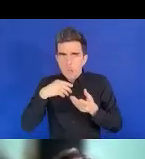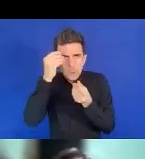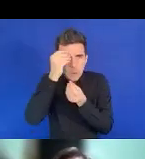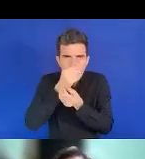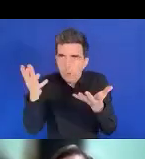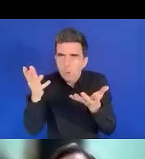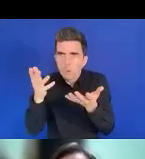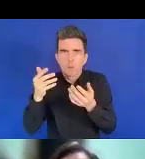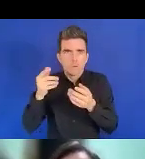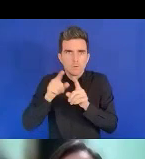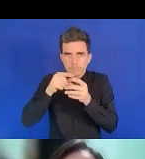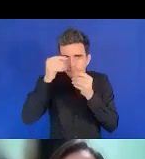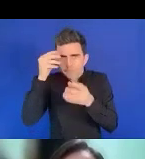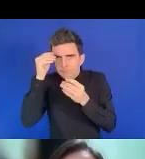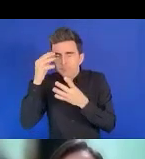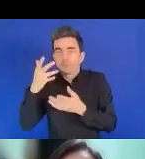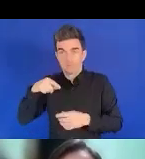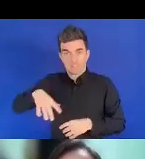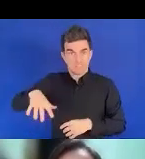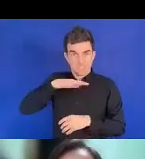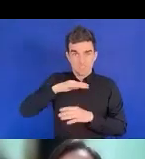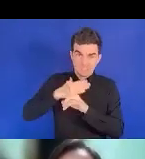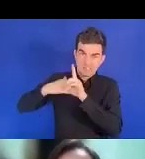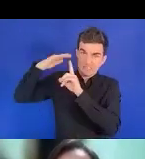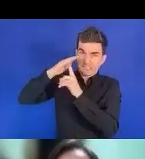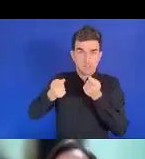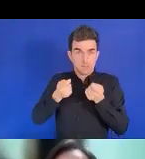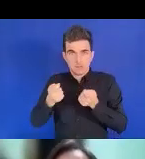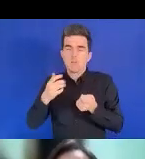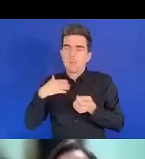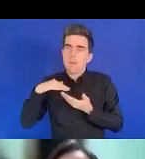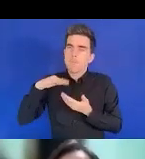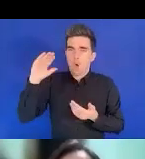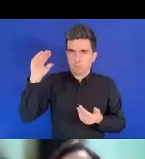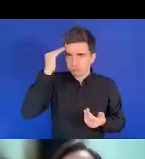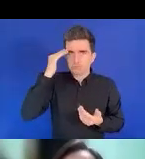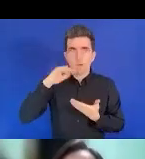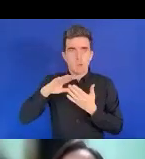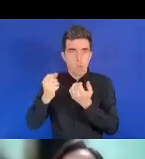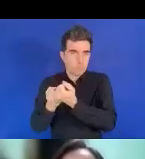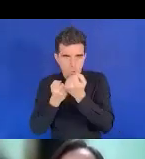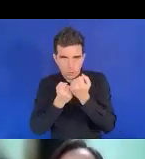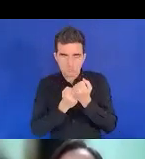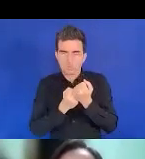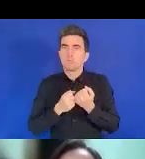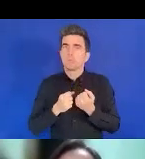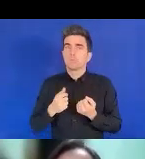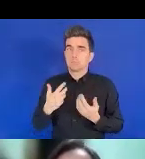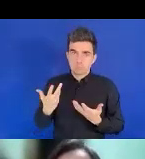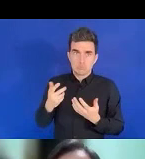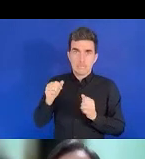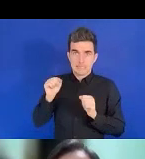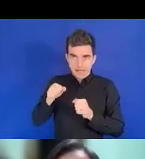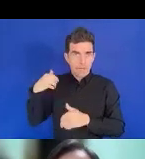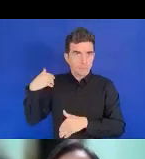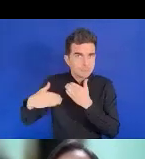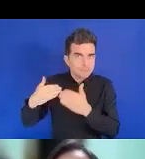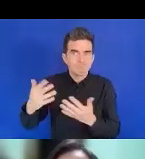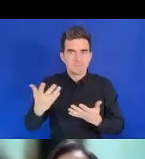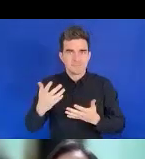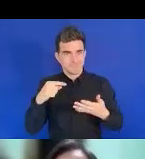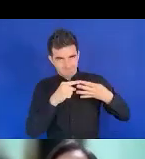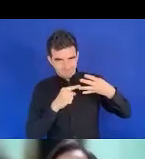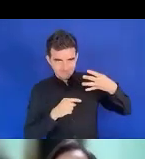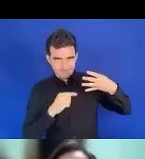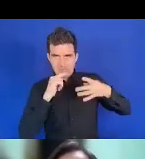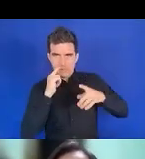Il est aussi très important que nous communiquons cela aux autorités et aux pouvoirs législatifs parce